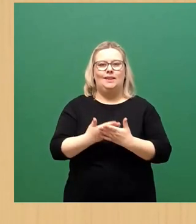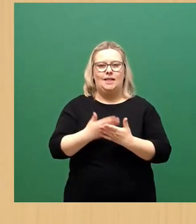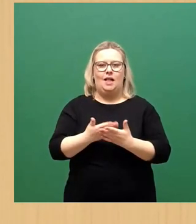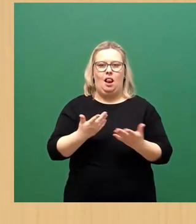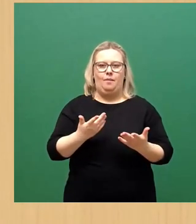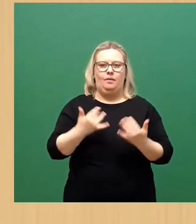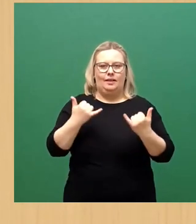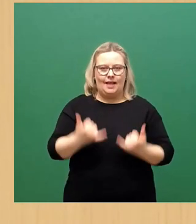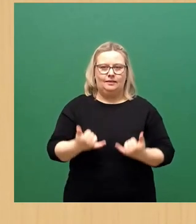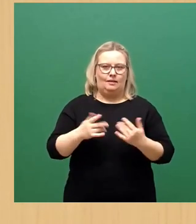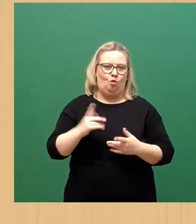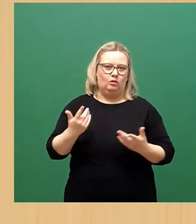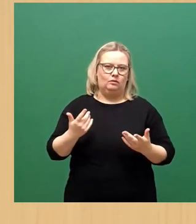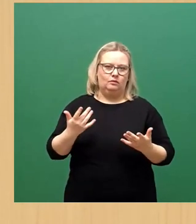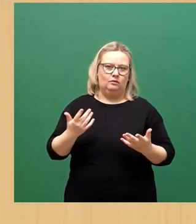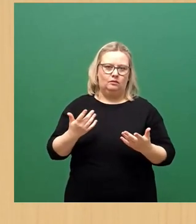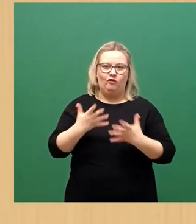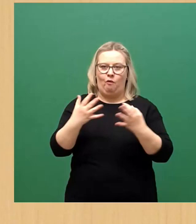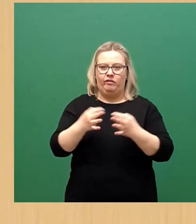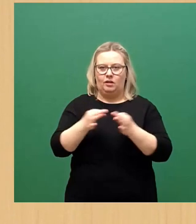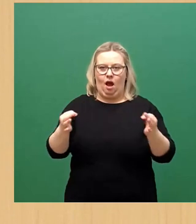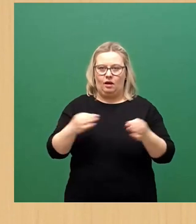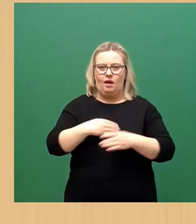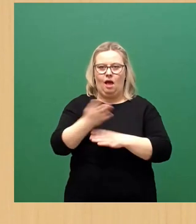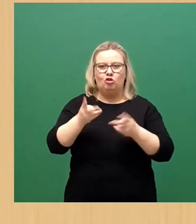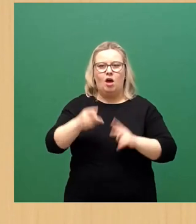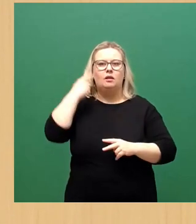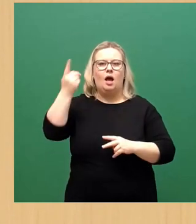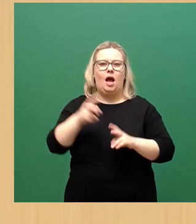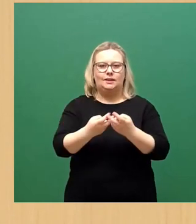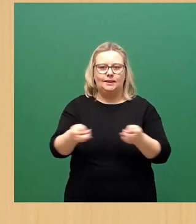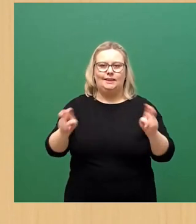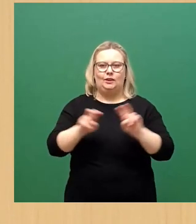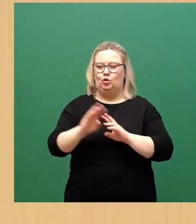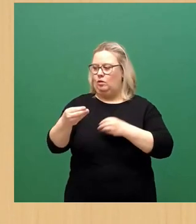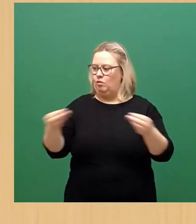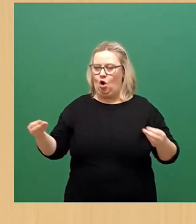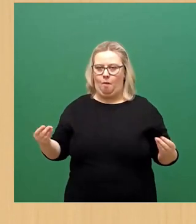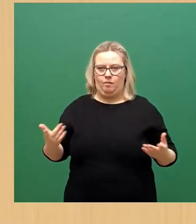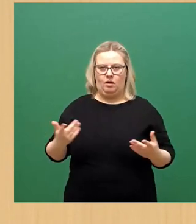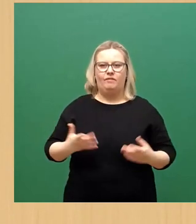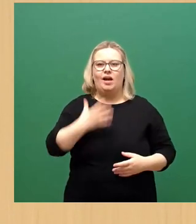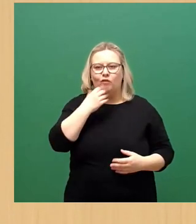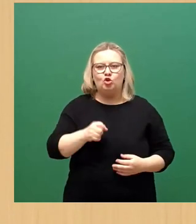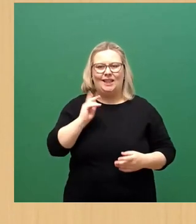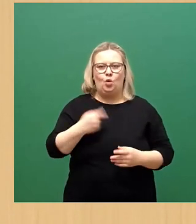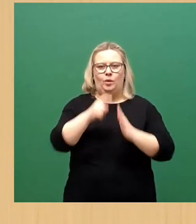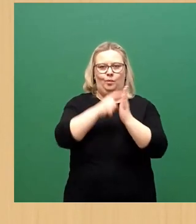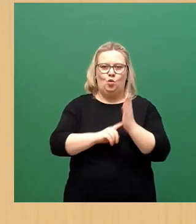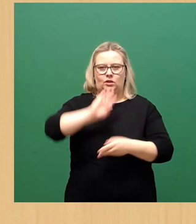auch fünf Tage nach der Stadtratssitzung an sie rausgegangen, weil genau diese Punkte mit